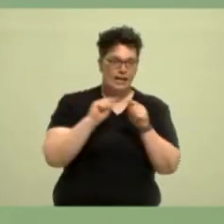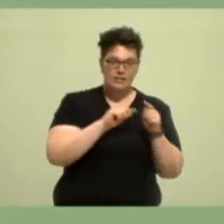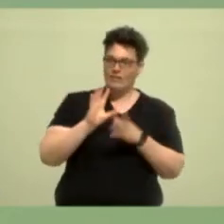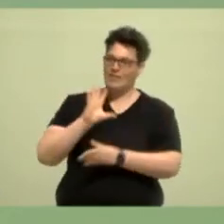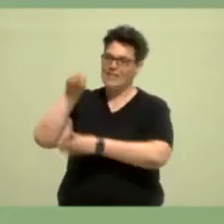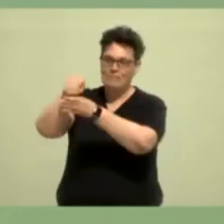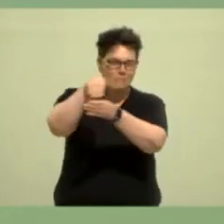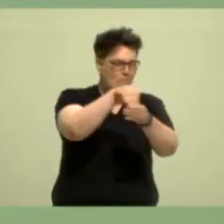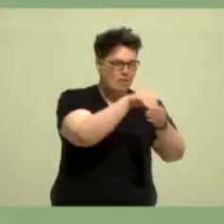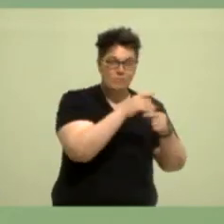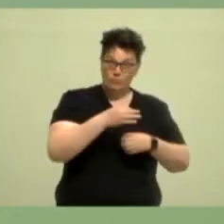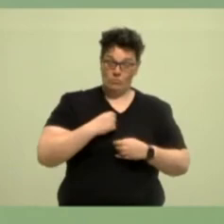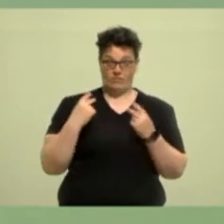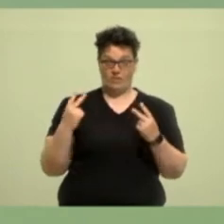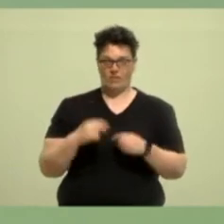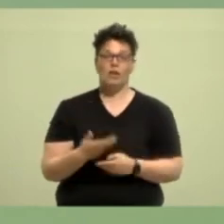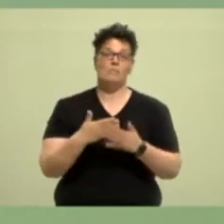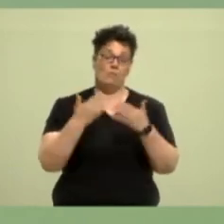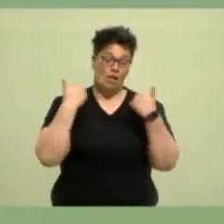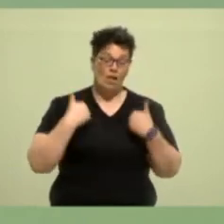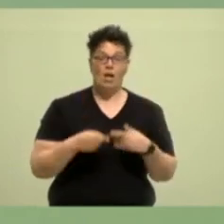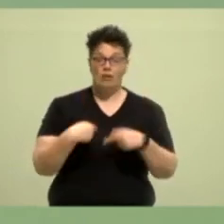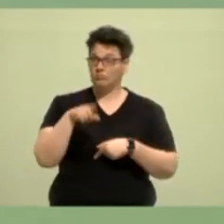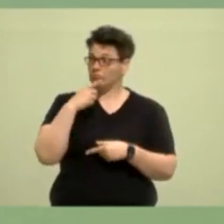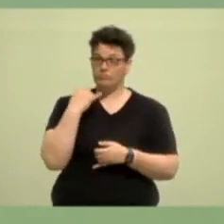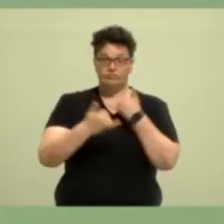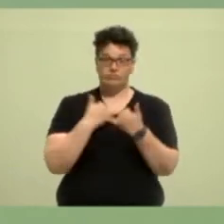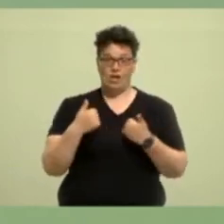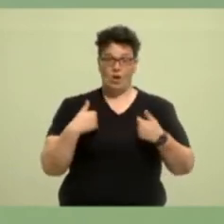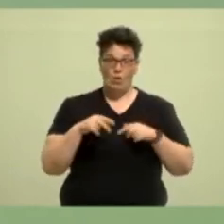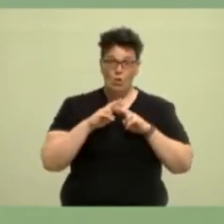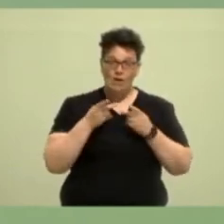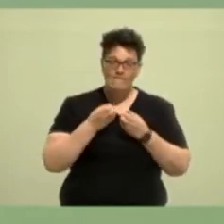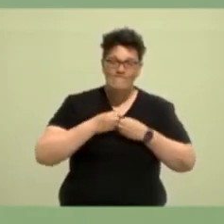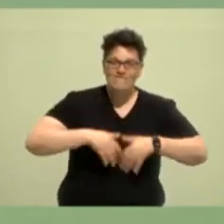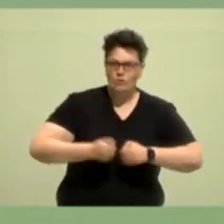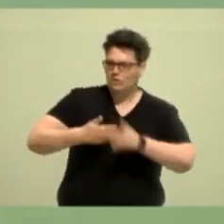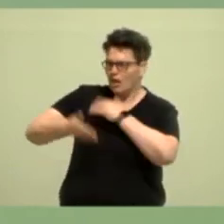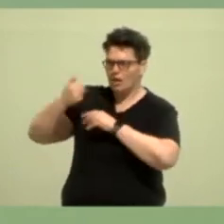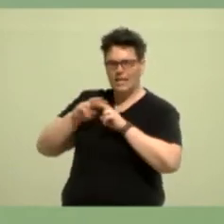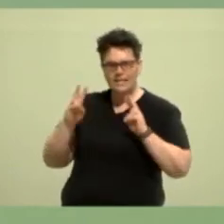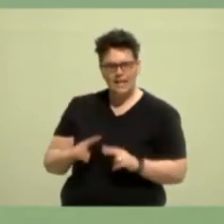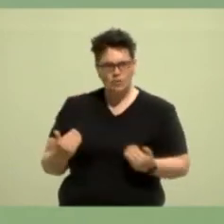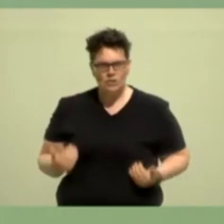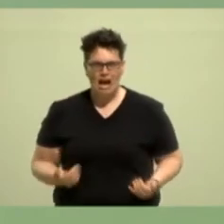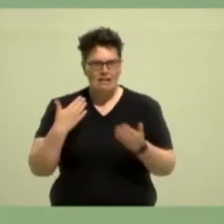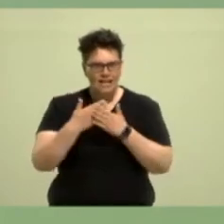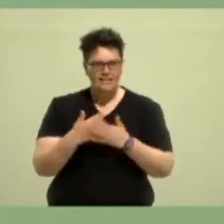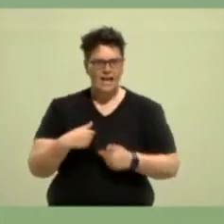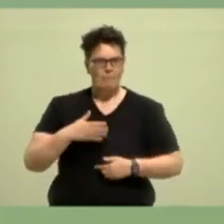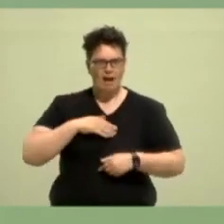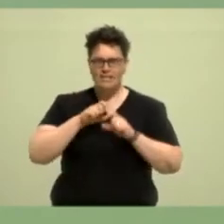habe immer gesagt, nur weil ich eine Frau mit internationalen Wurzeln bin, heißt es noch lang nicht, dass ich mich nur für Integrationspolitik interessieren kann.